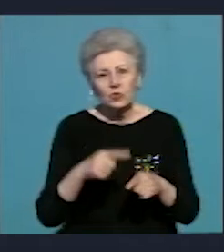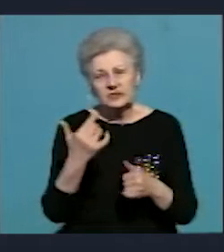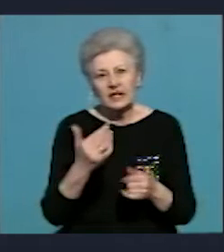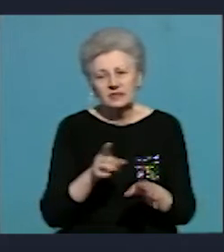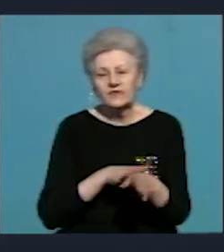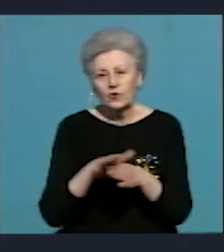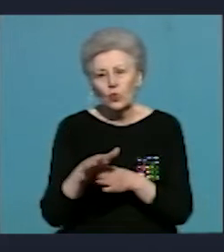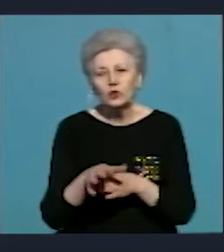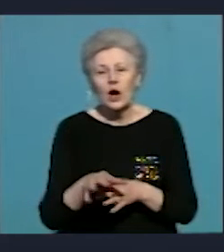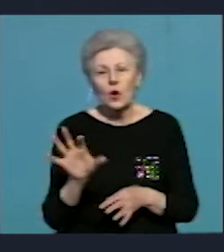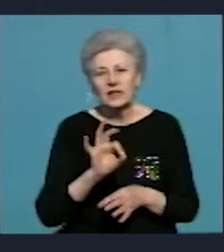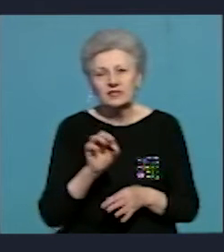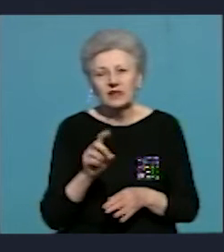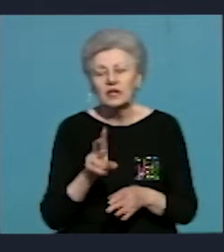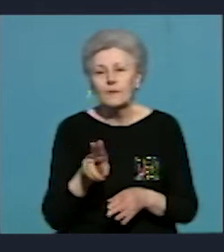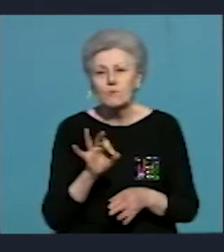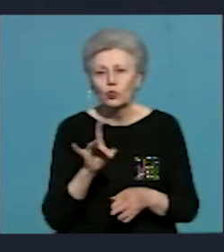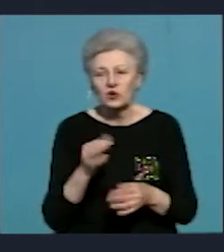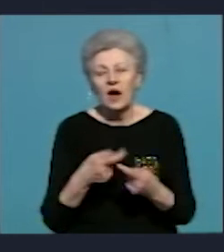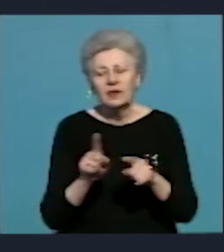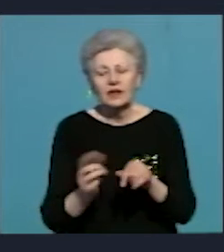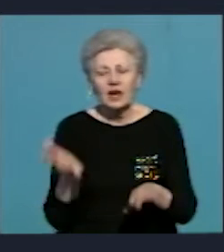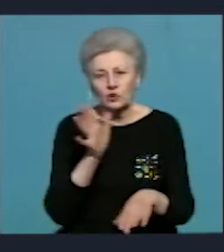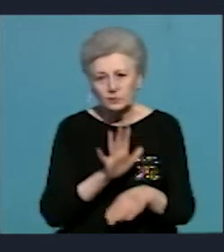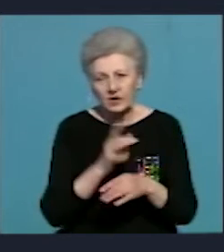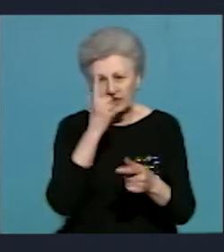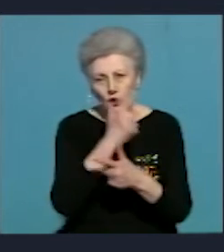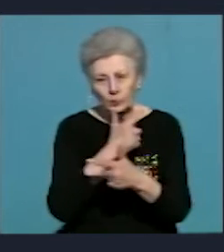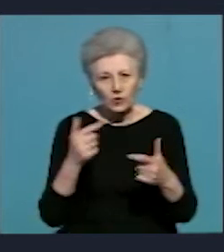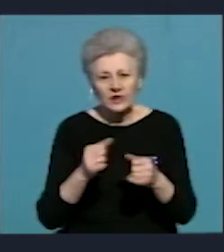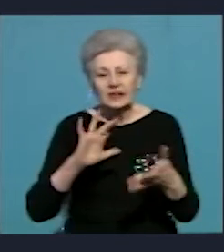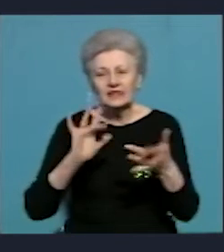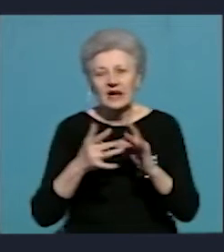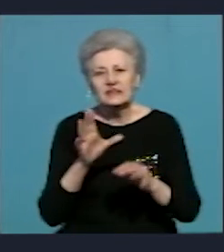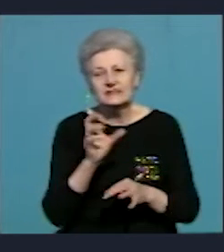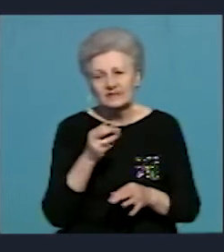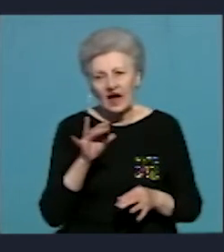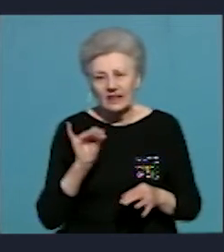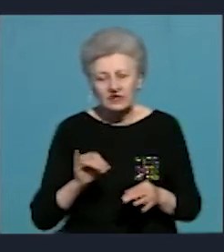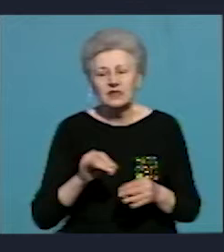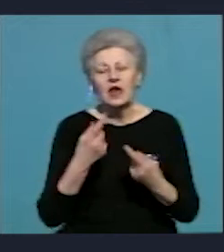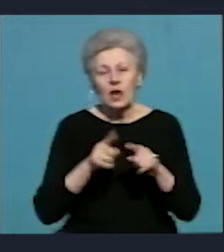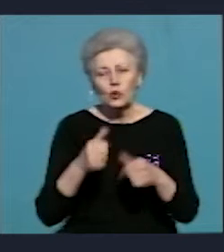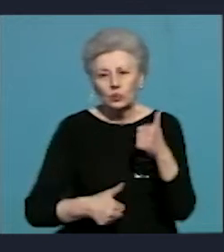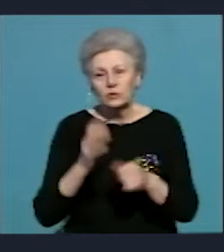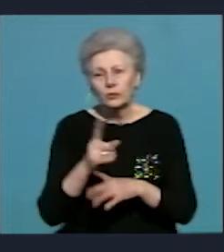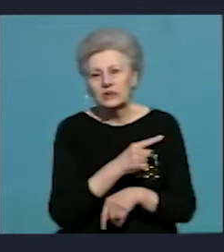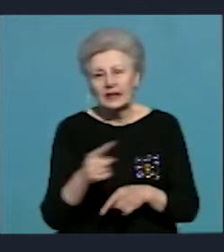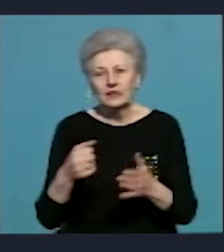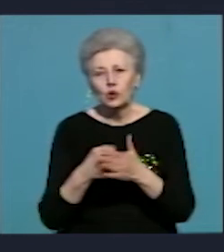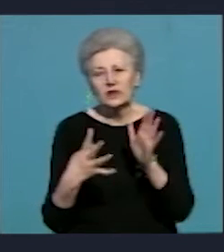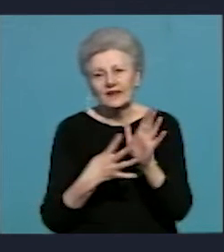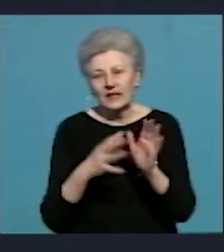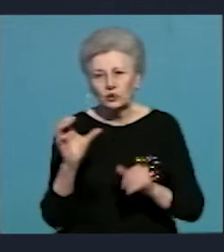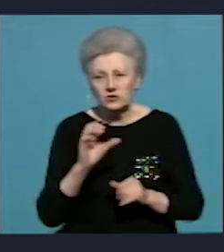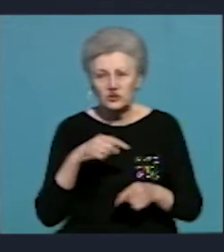Олександр Пуршага. Таке розпорядження оприлюднили на сайті облдержадміністрації. Документи на участь у конкурсі прийматимуть до 9 січня наступного